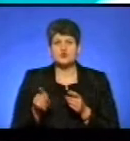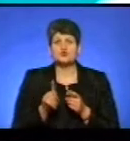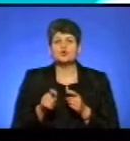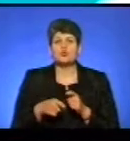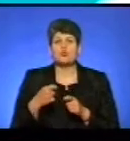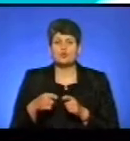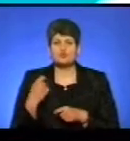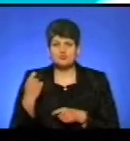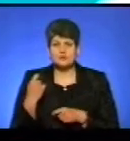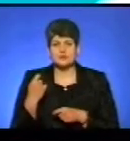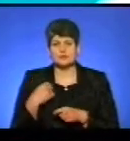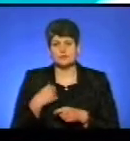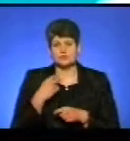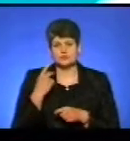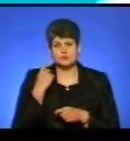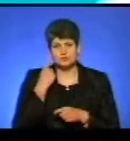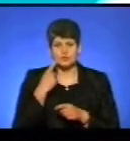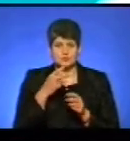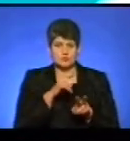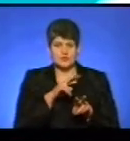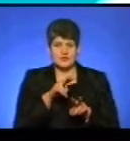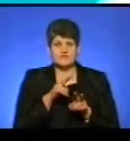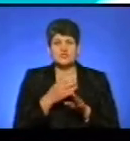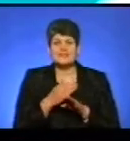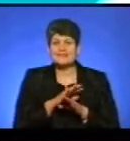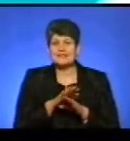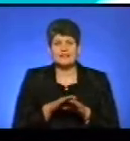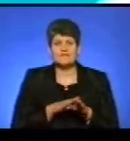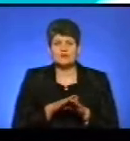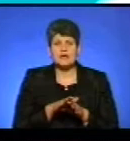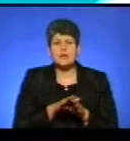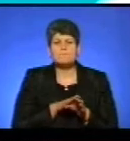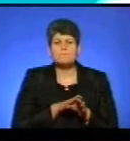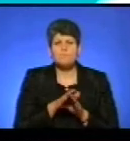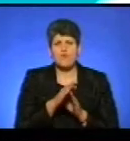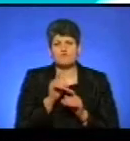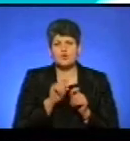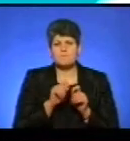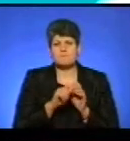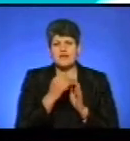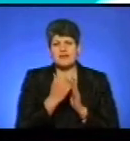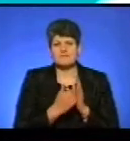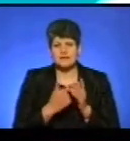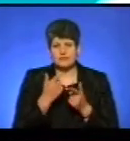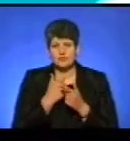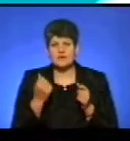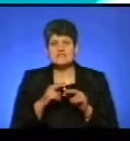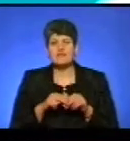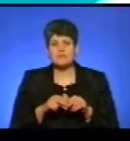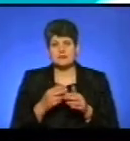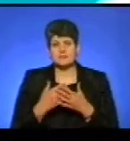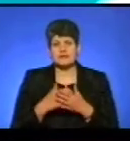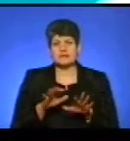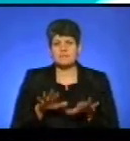як на думку спостерігача в частині, недотримання, повної перевірки інформації в паспорті, саме